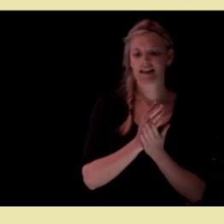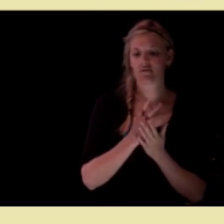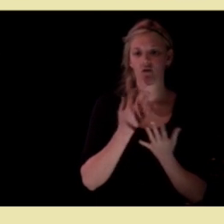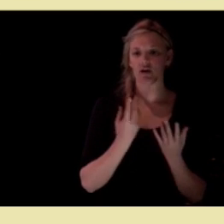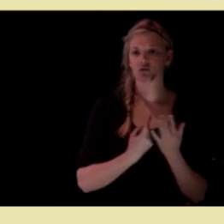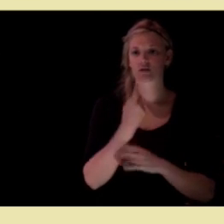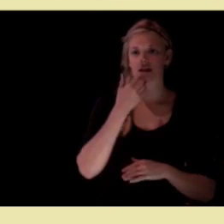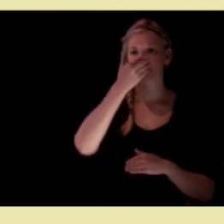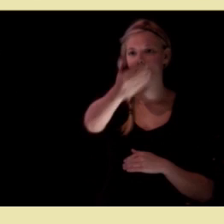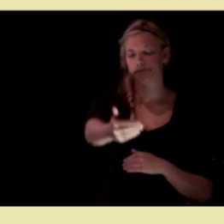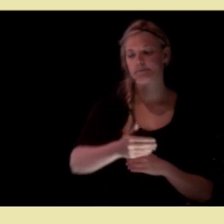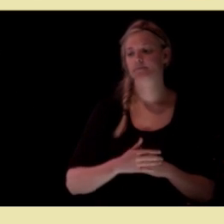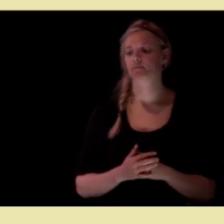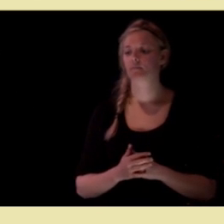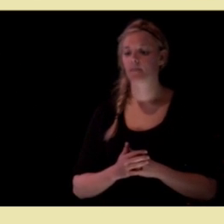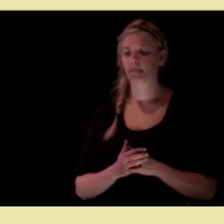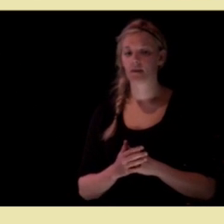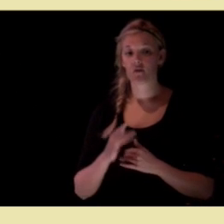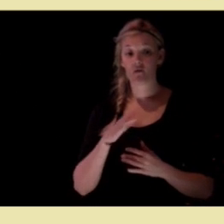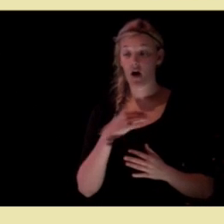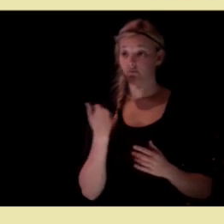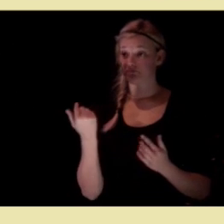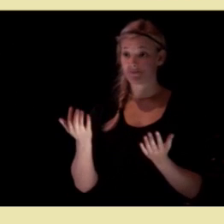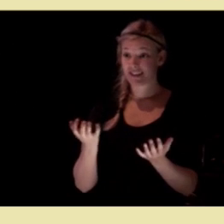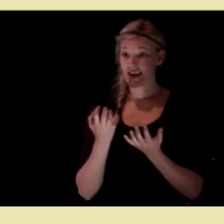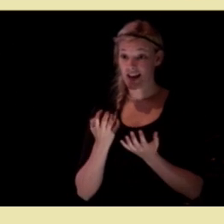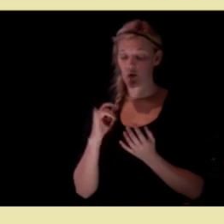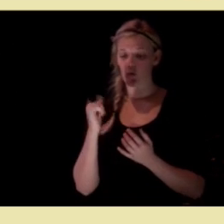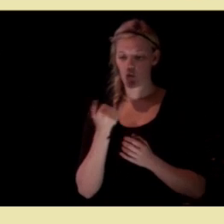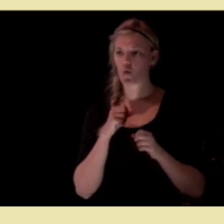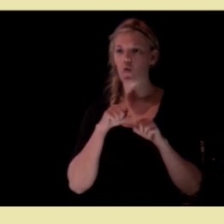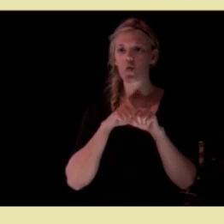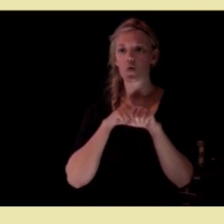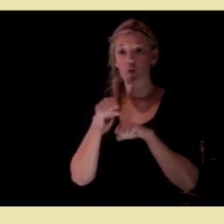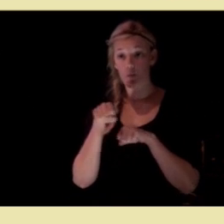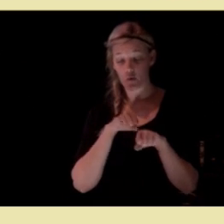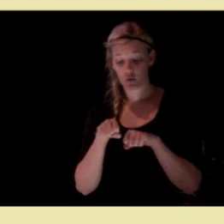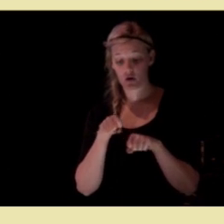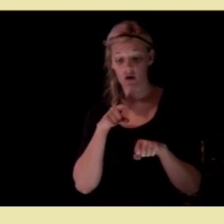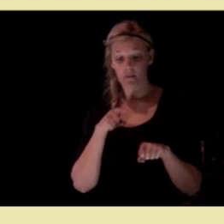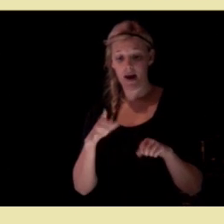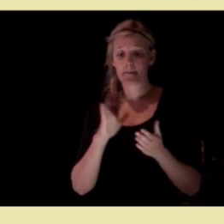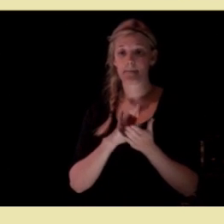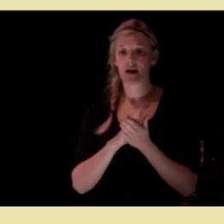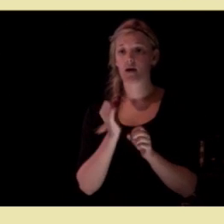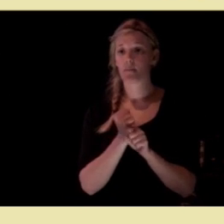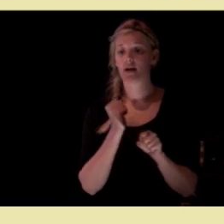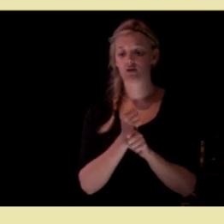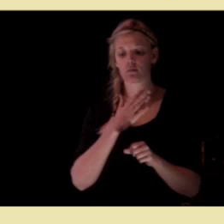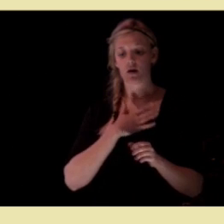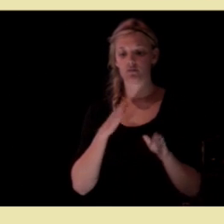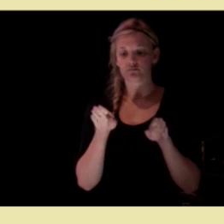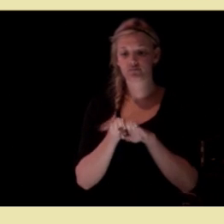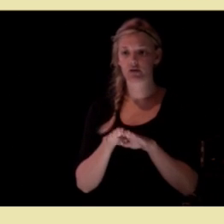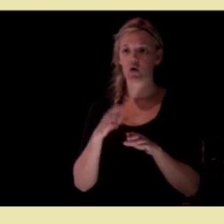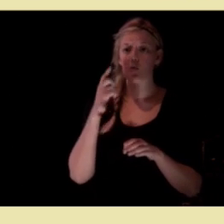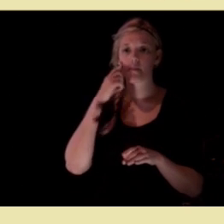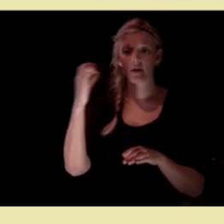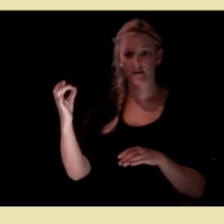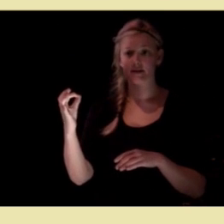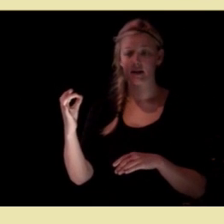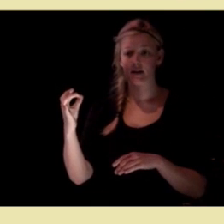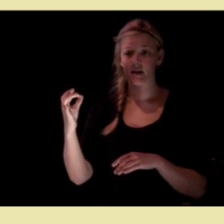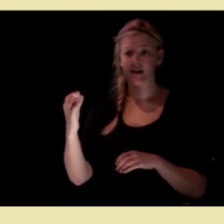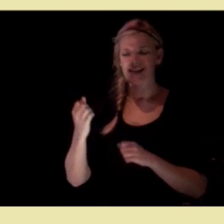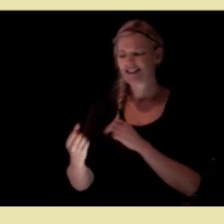utfordringer. Det vi trenger, det er kommuner med medarbeidere som har en tilpasset kompetanse,